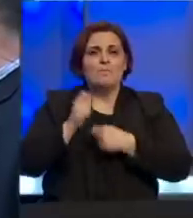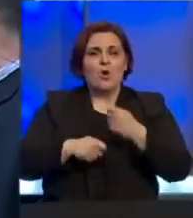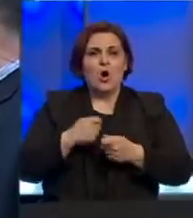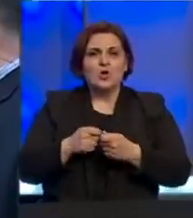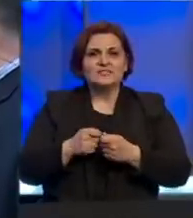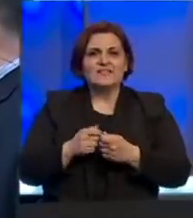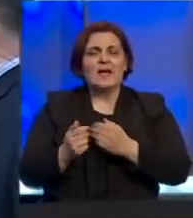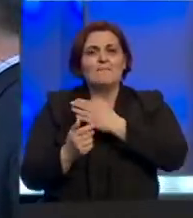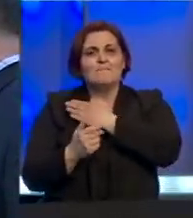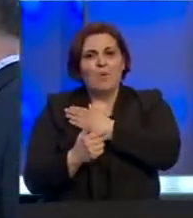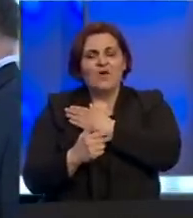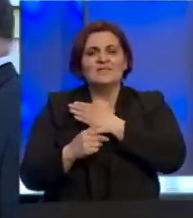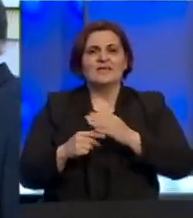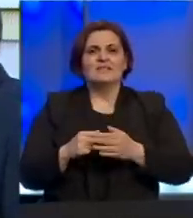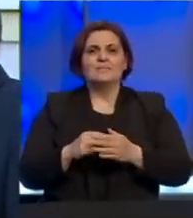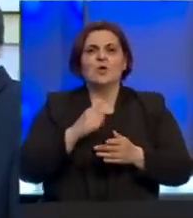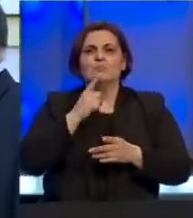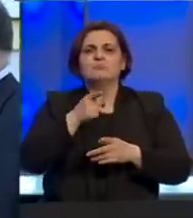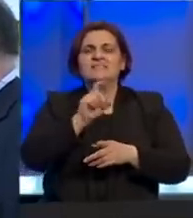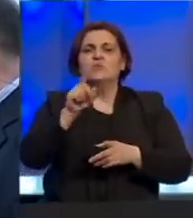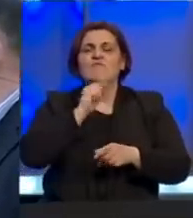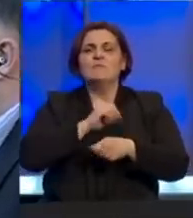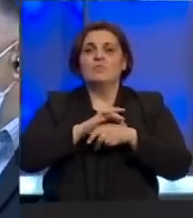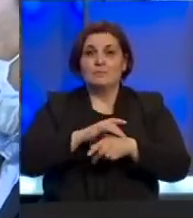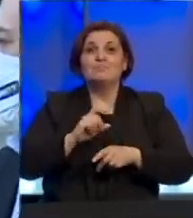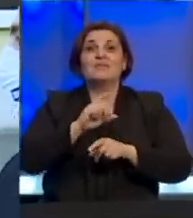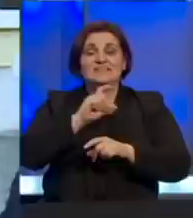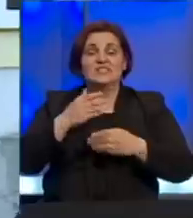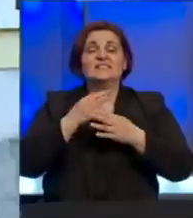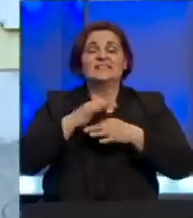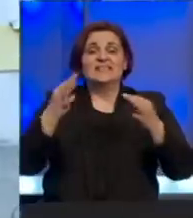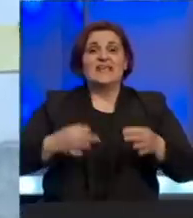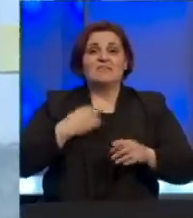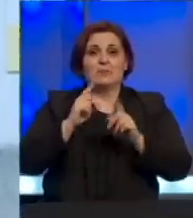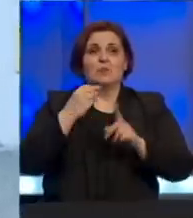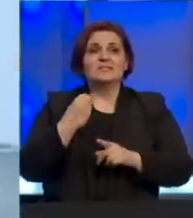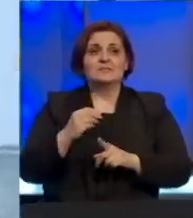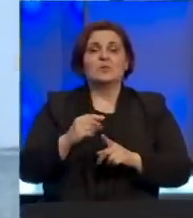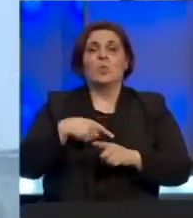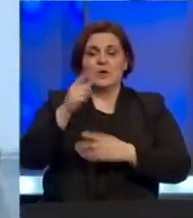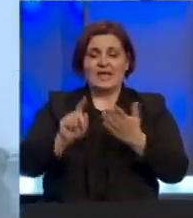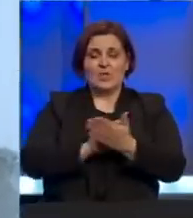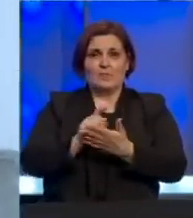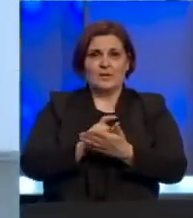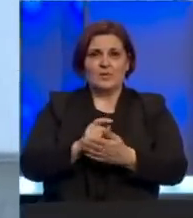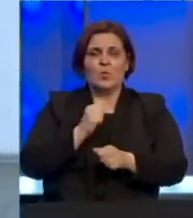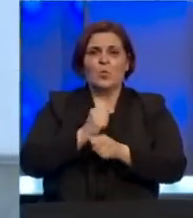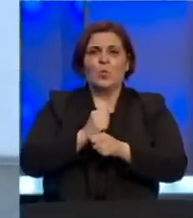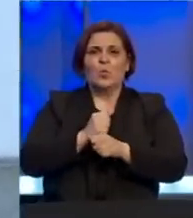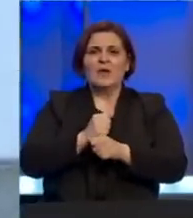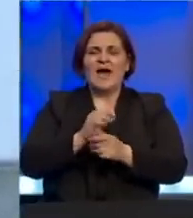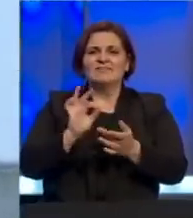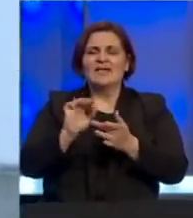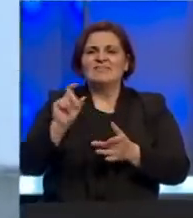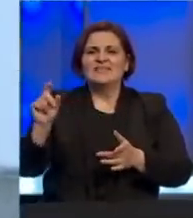podijeti institut kojim vi rukovodite. Jeste, institut za javno zdravstvo Republike Srpske će u naravnom periodu da vrši testiranje, kao što se rekla